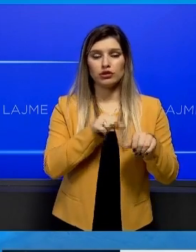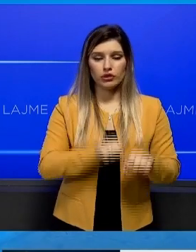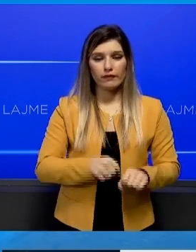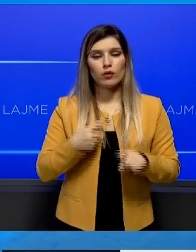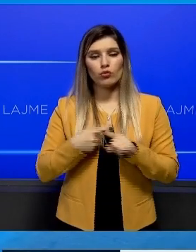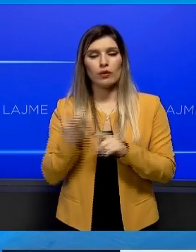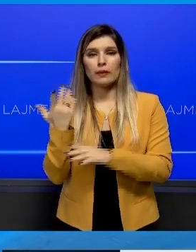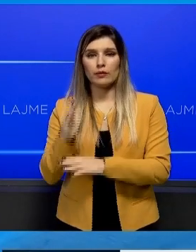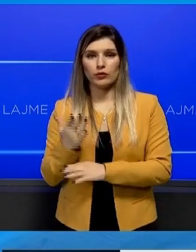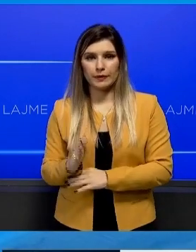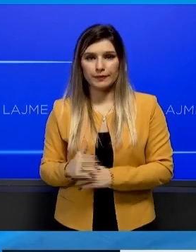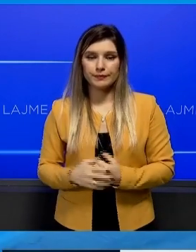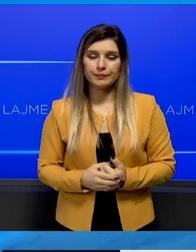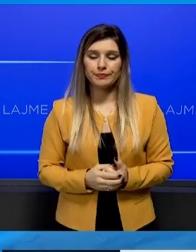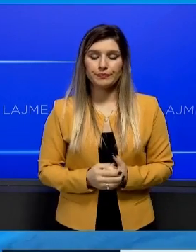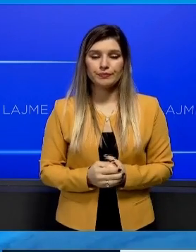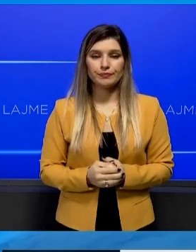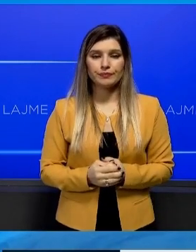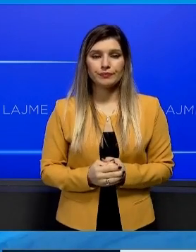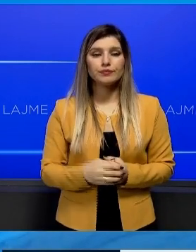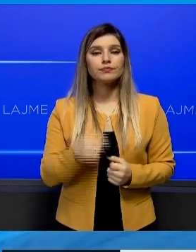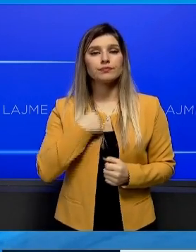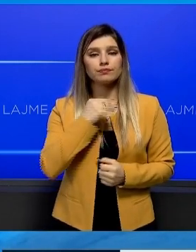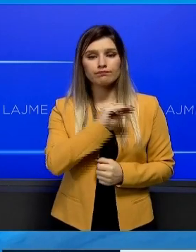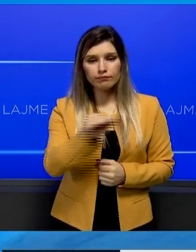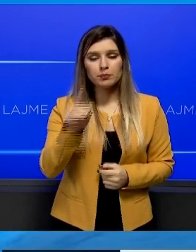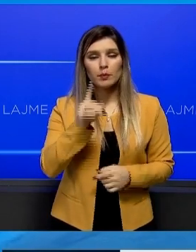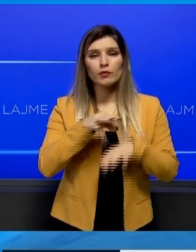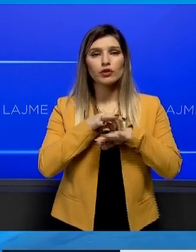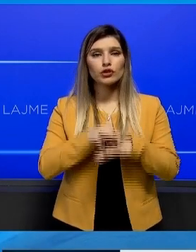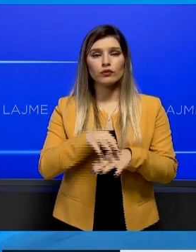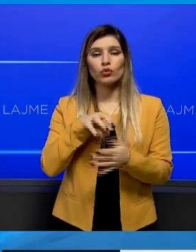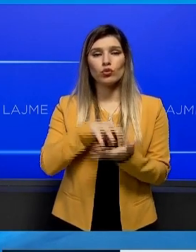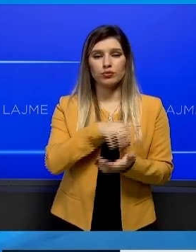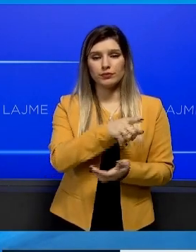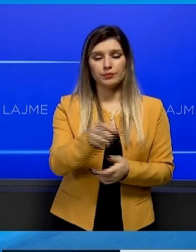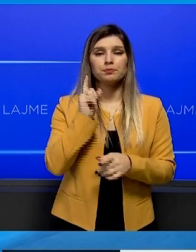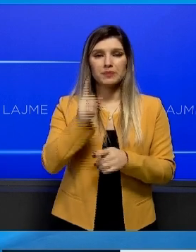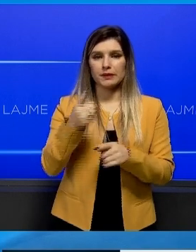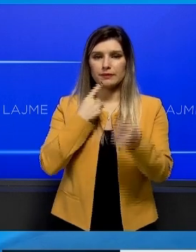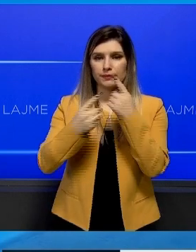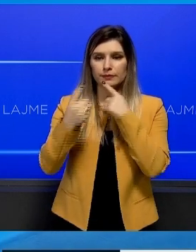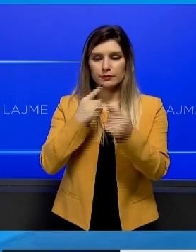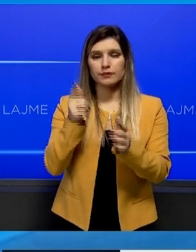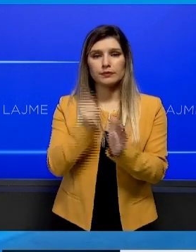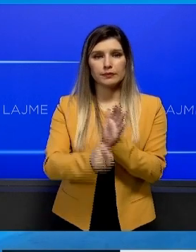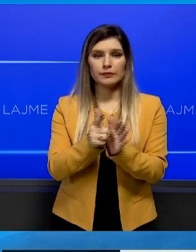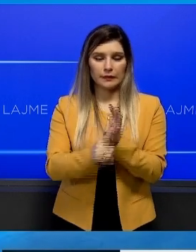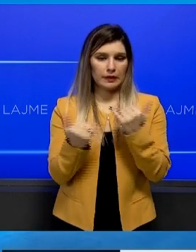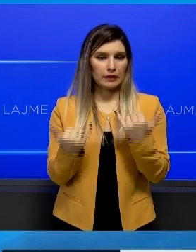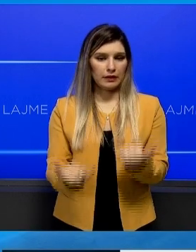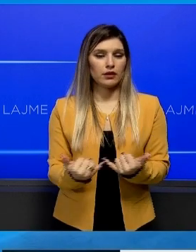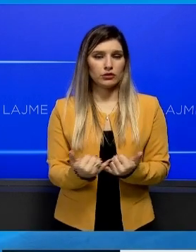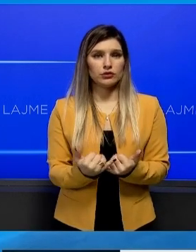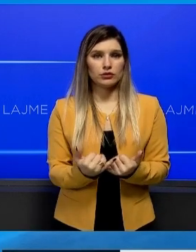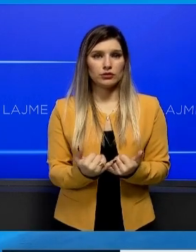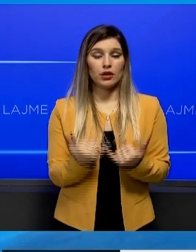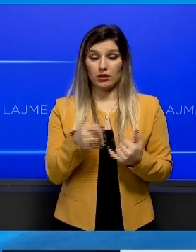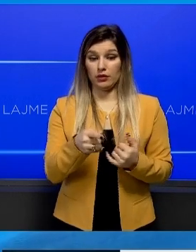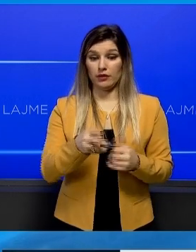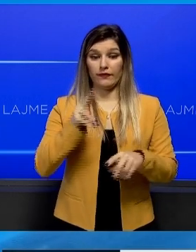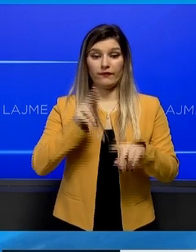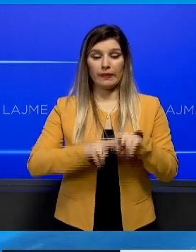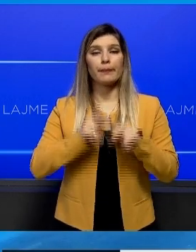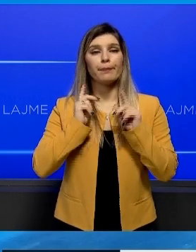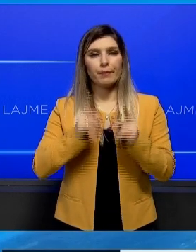opozitës. Unë kërkuaj nga sheva dhe grubeve parlamentare që ta trajtojmë këtë shështë me urgjensë dhe të kërkuaj më që kërkuaj vendim